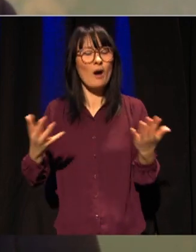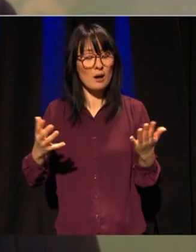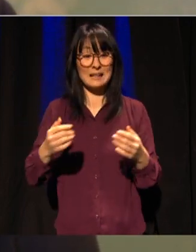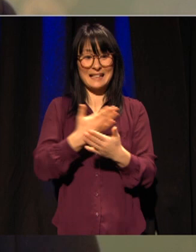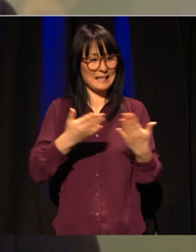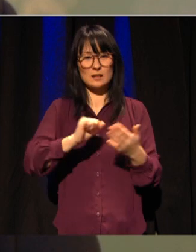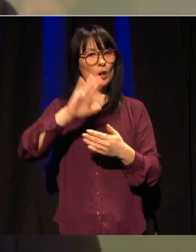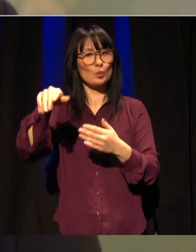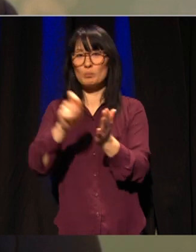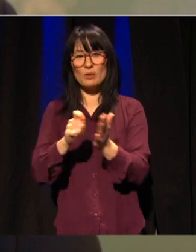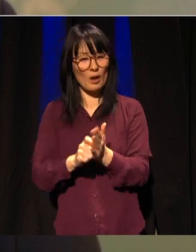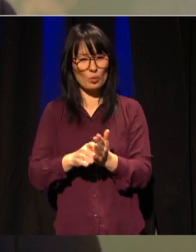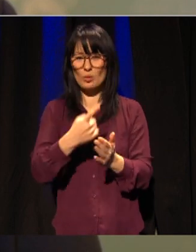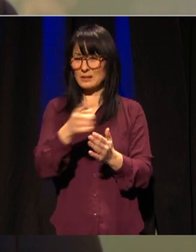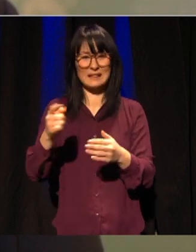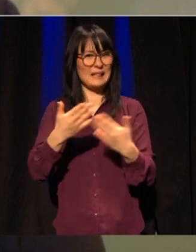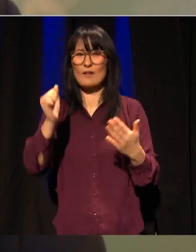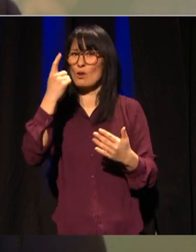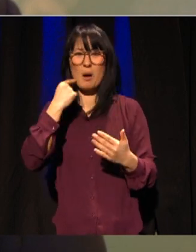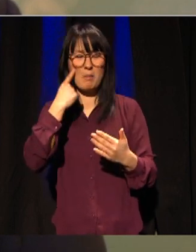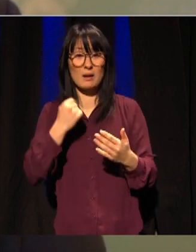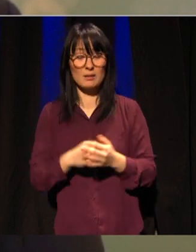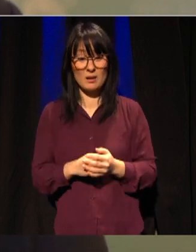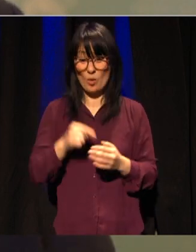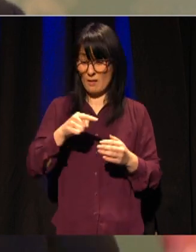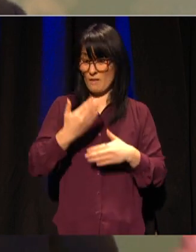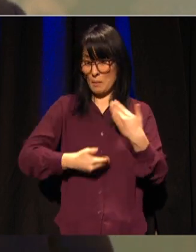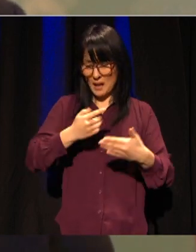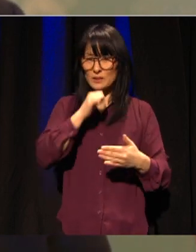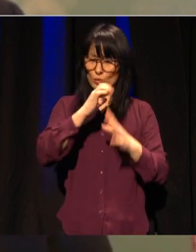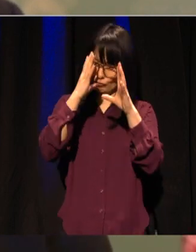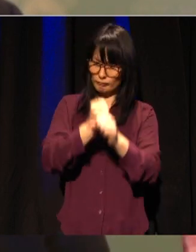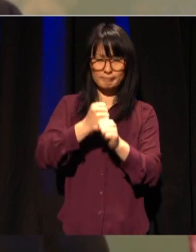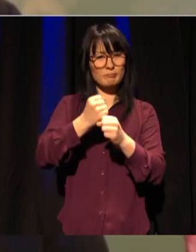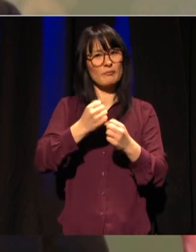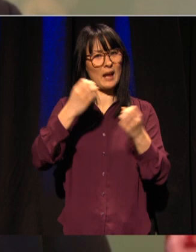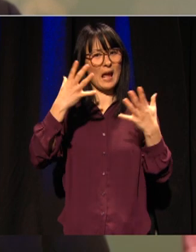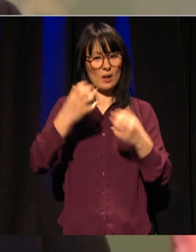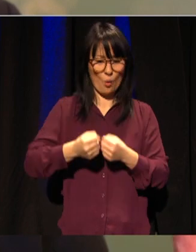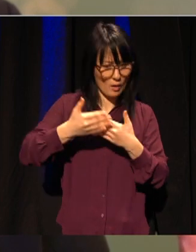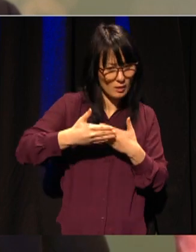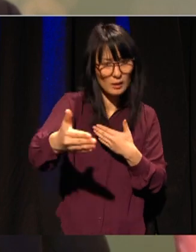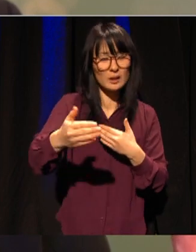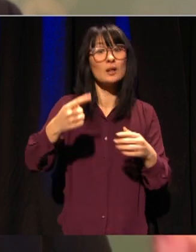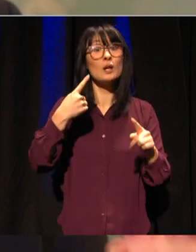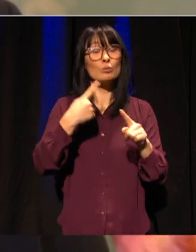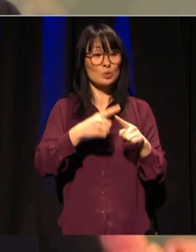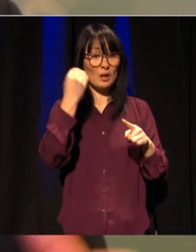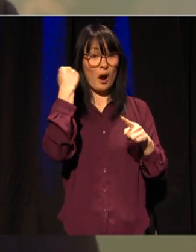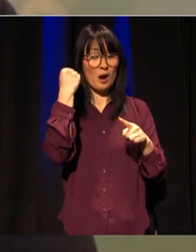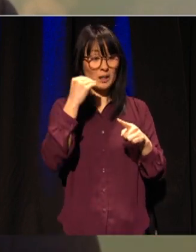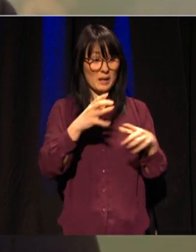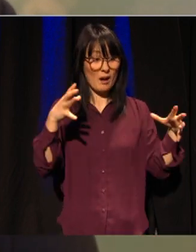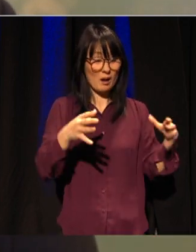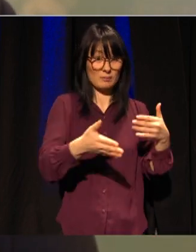blir stadig viktigere i årene som kommer og at vi klarer å åpne akademier for andre grupper enn